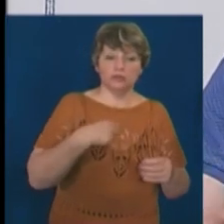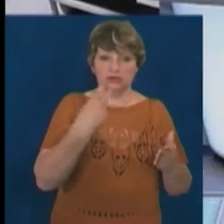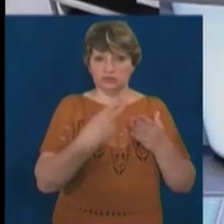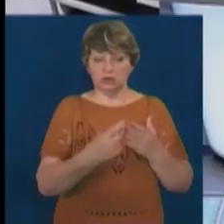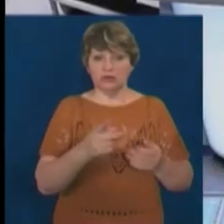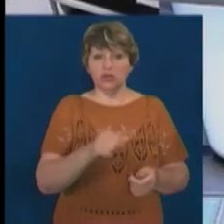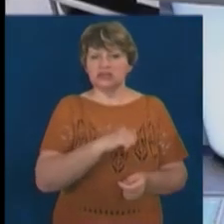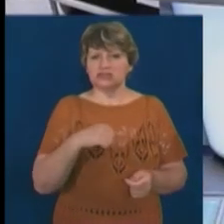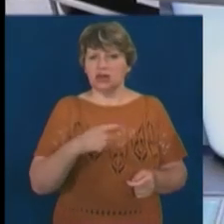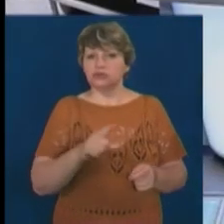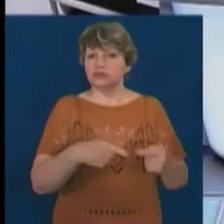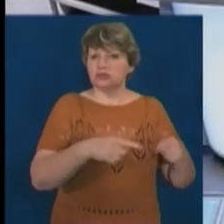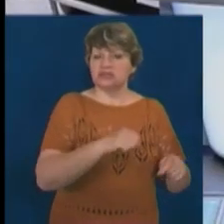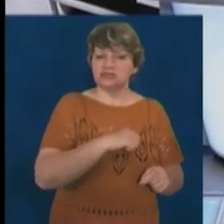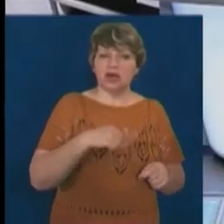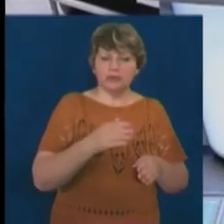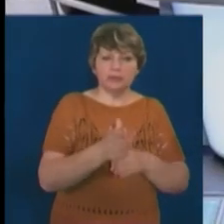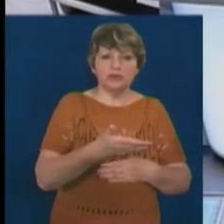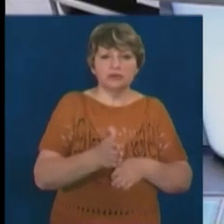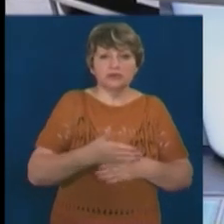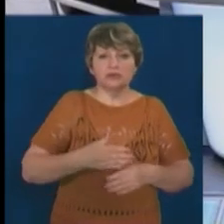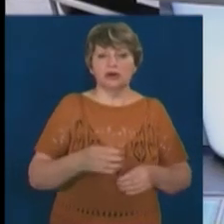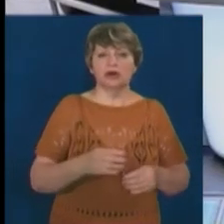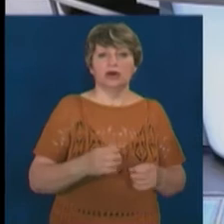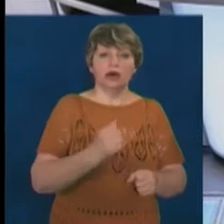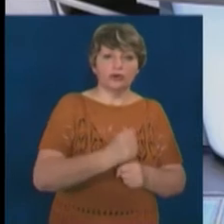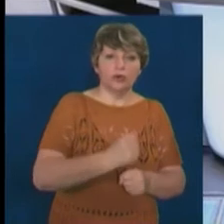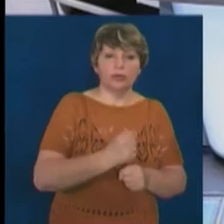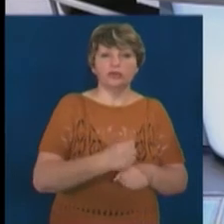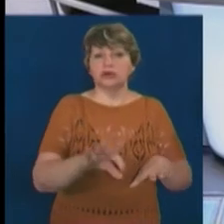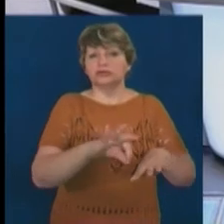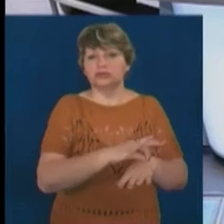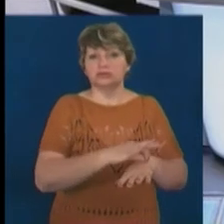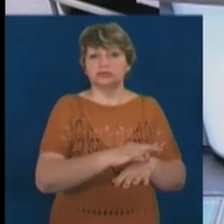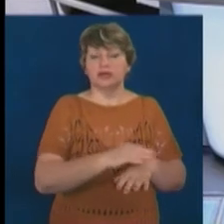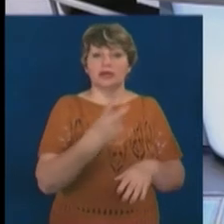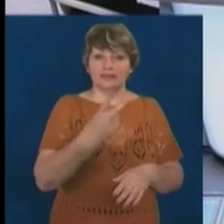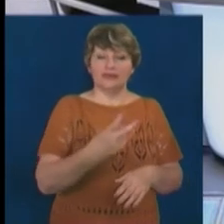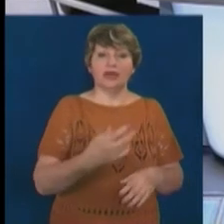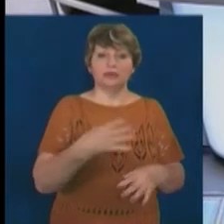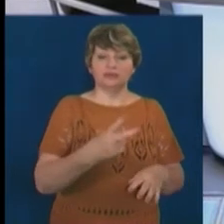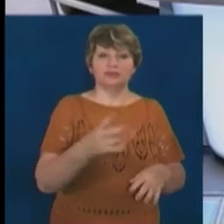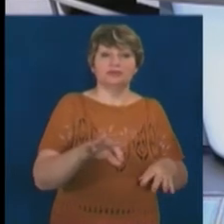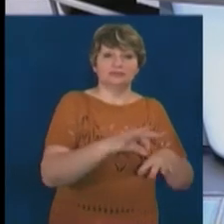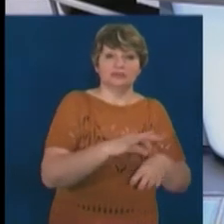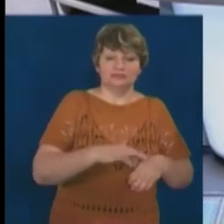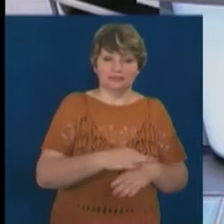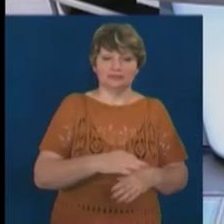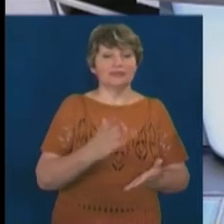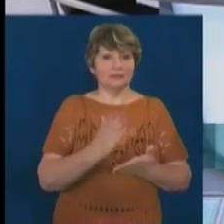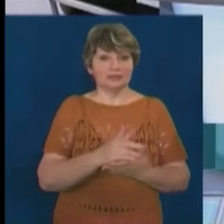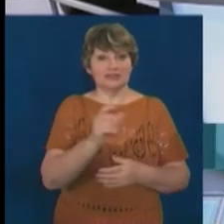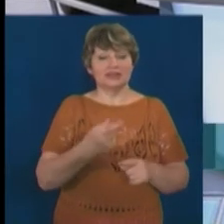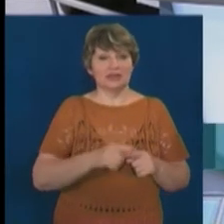самі там щось роблять між собою, гуртуються, одружуються. Дві пари у нас склалися за цей